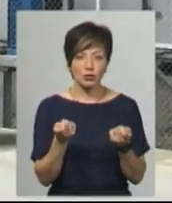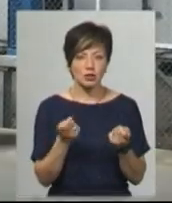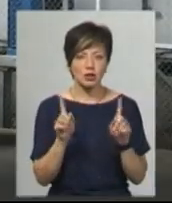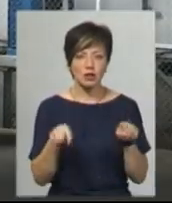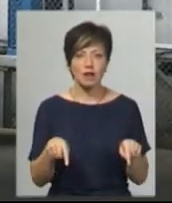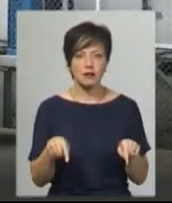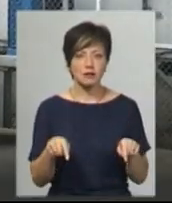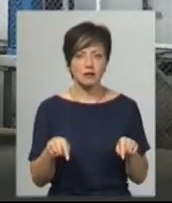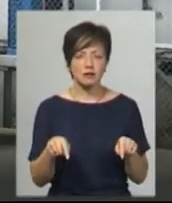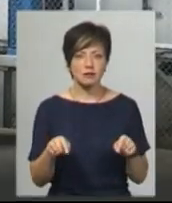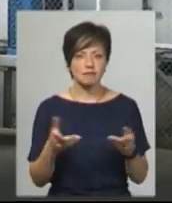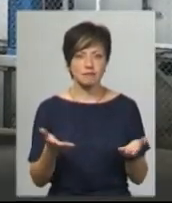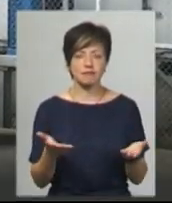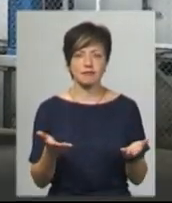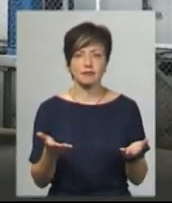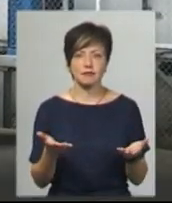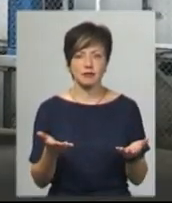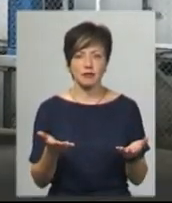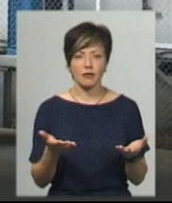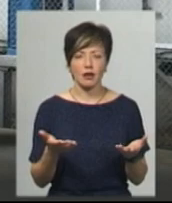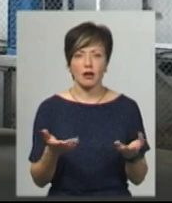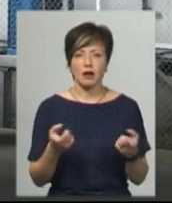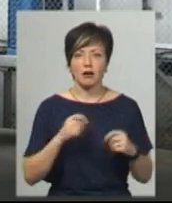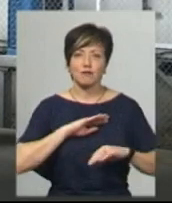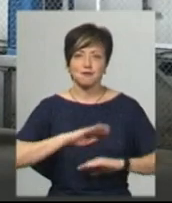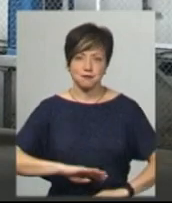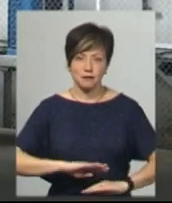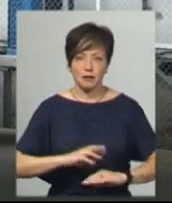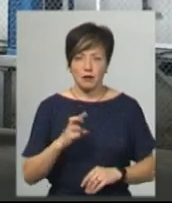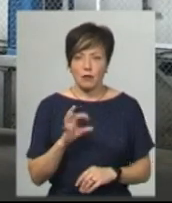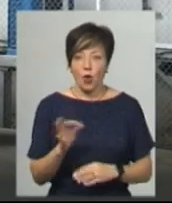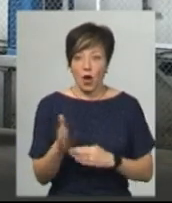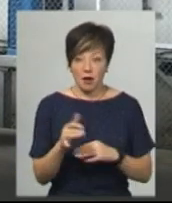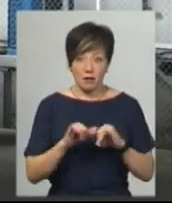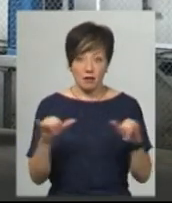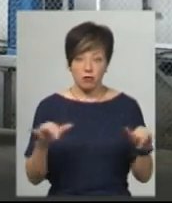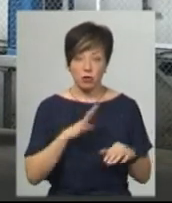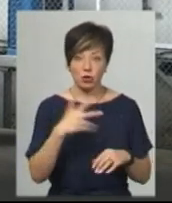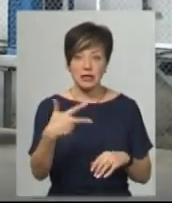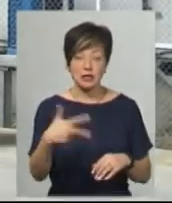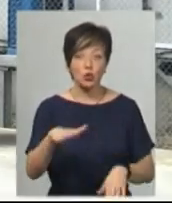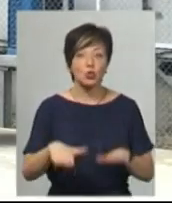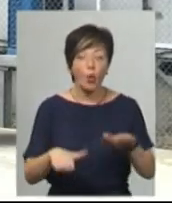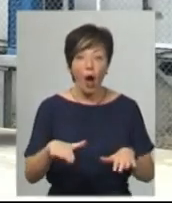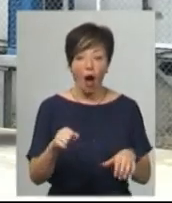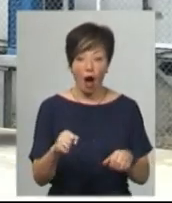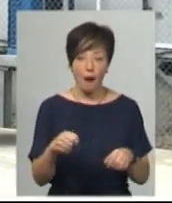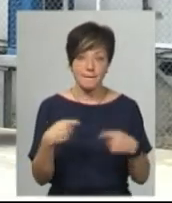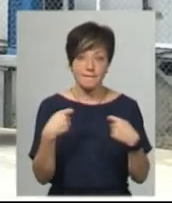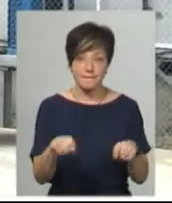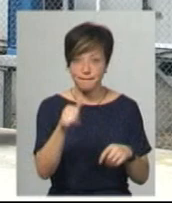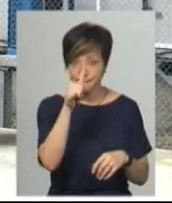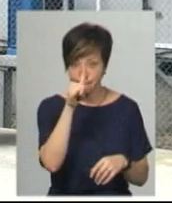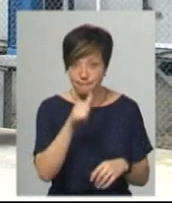трошки опустив руки, тому що риби ми виростили десь до 30 тонн, а її не